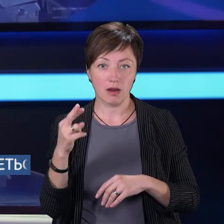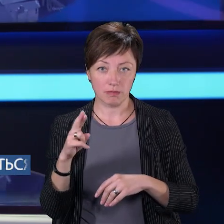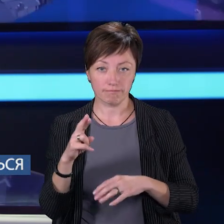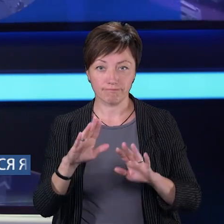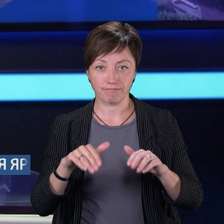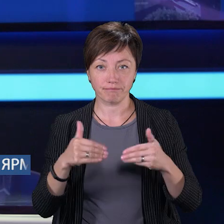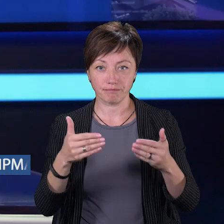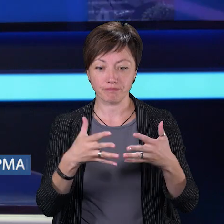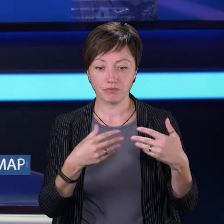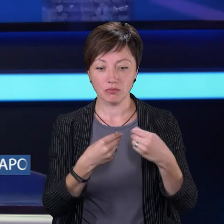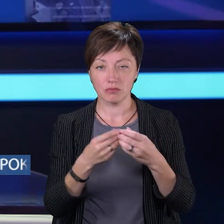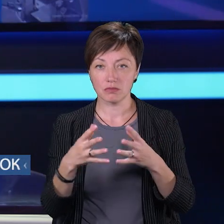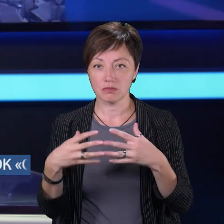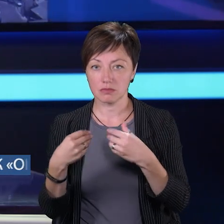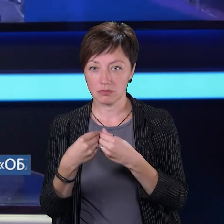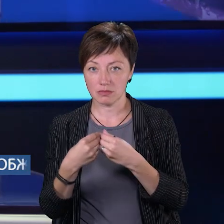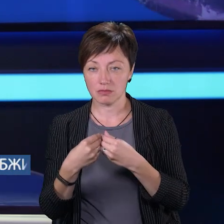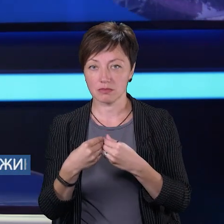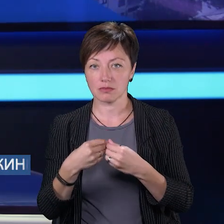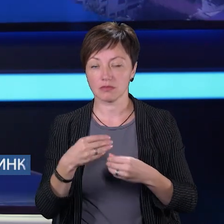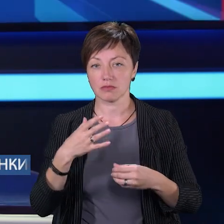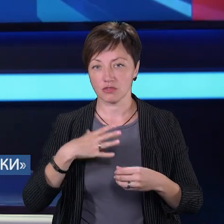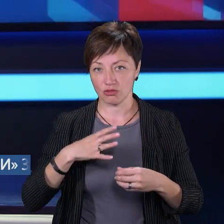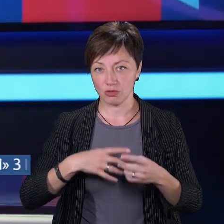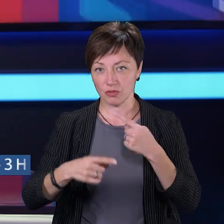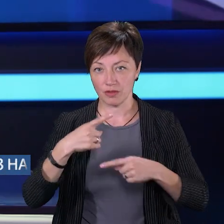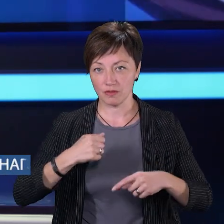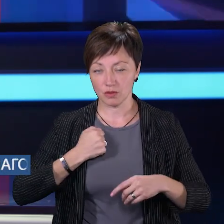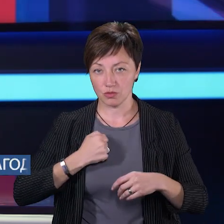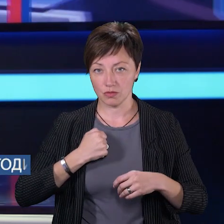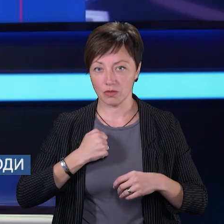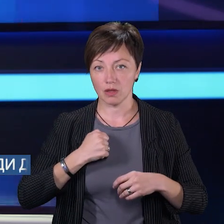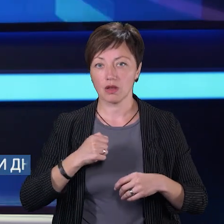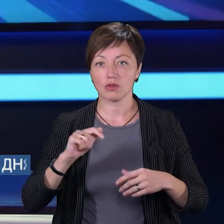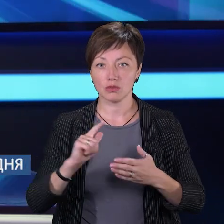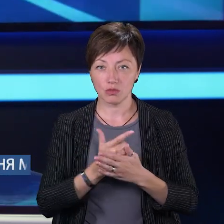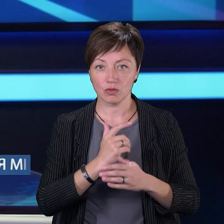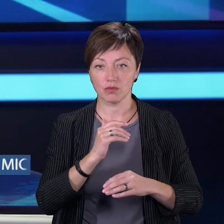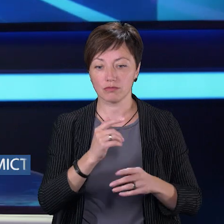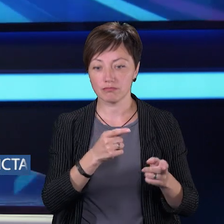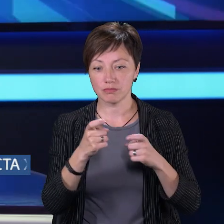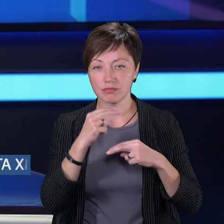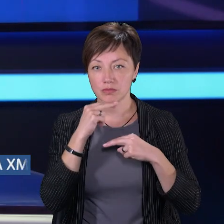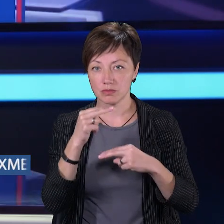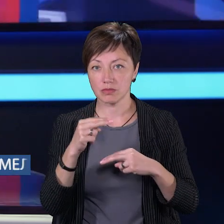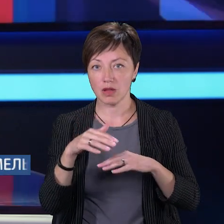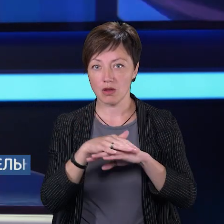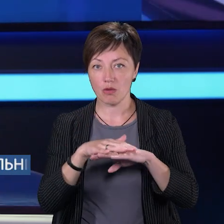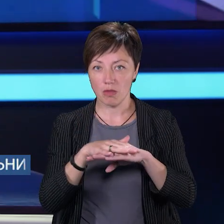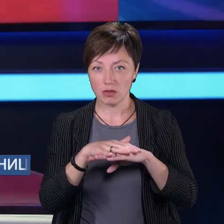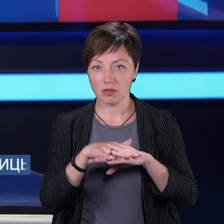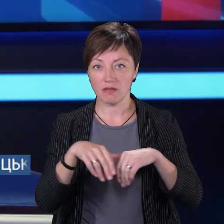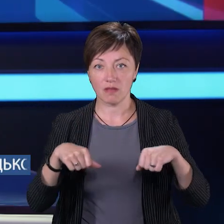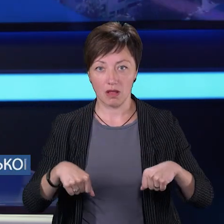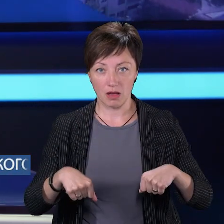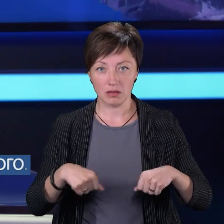Ініціатори родини захисників, які чекають на їх повернення. Таким чином вони вкотре хочуть перевернути увагу громадськості та